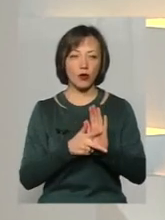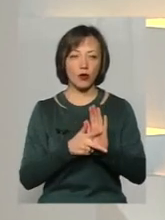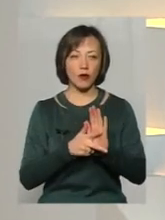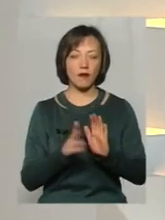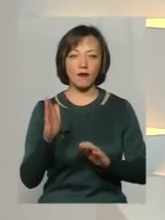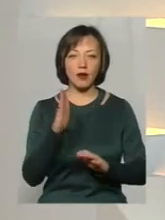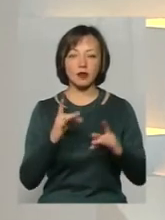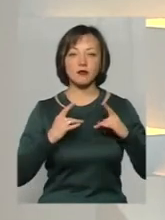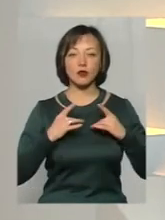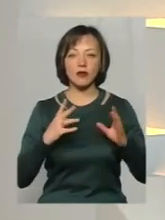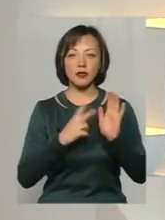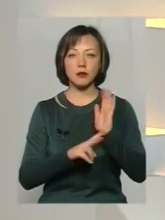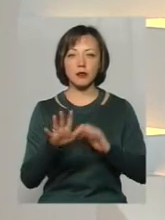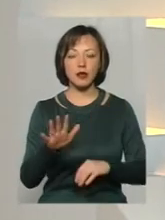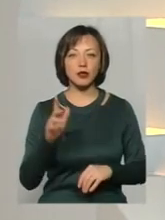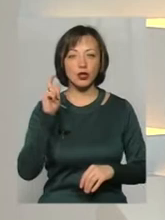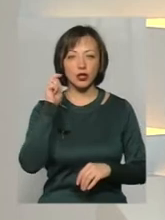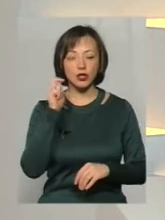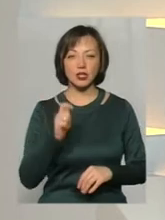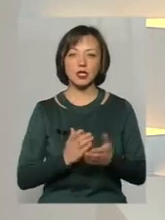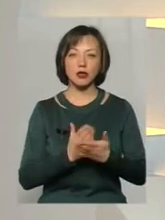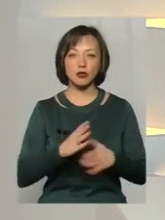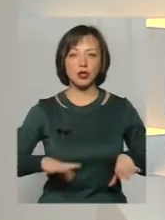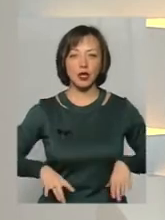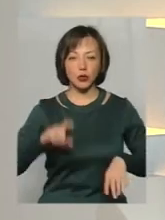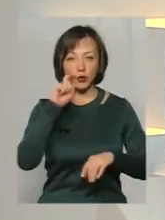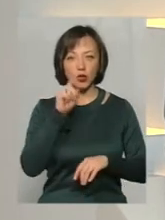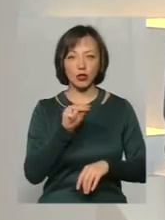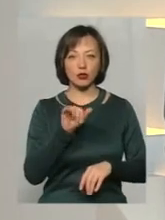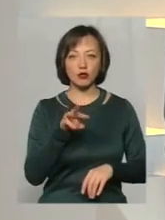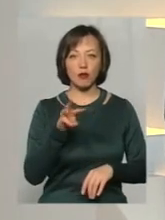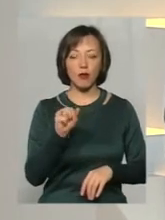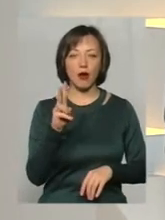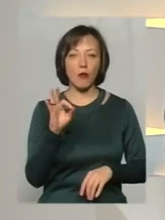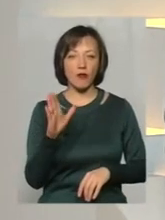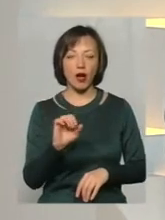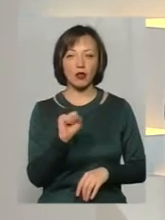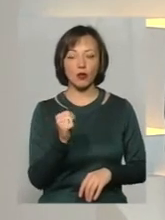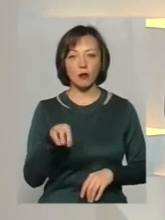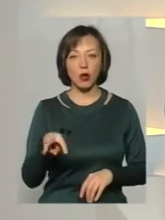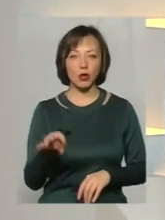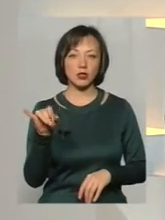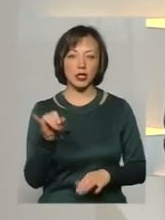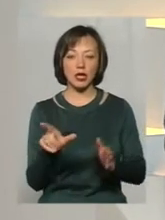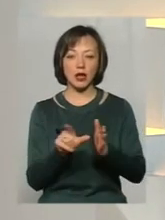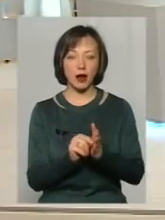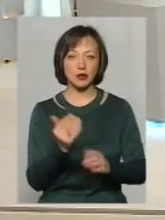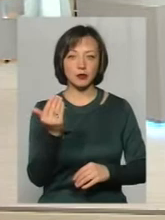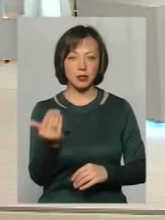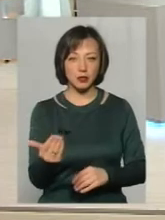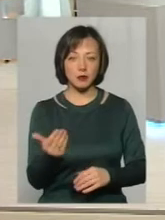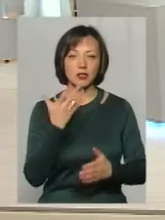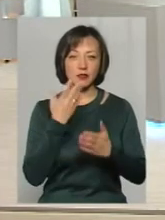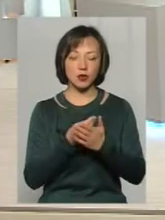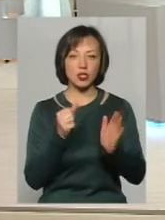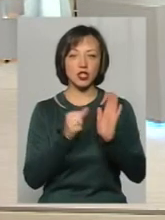75-річчя заслужений тренер України Чумаков Анатолій Миколаївич. І разом з ним своє